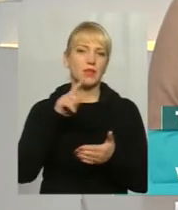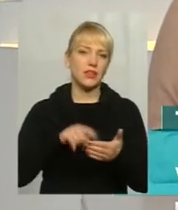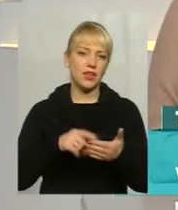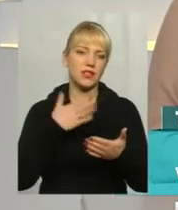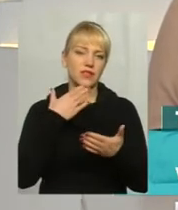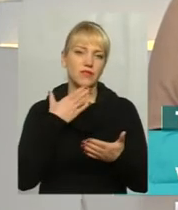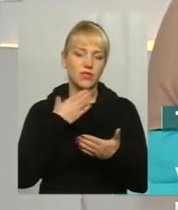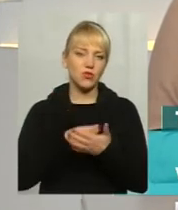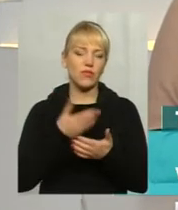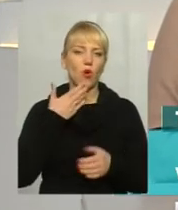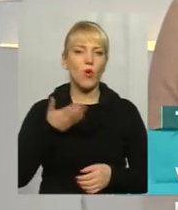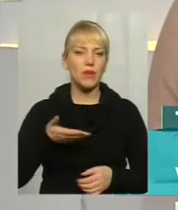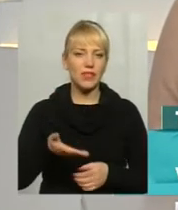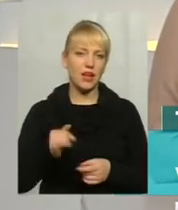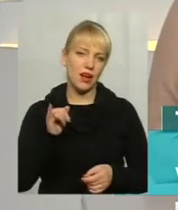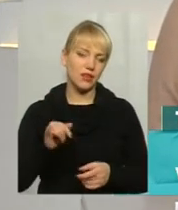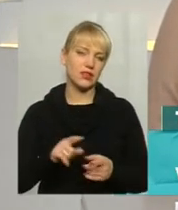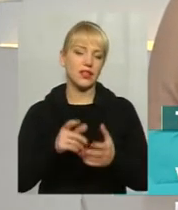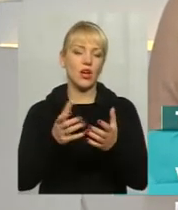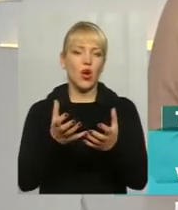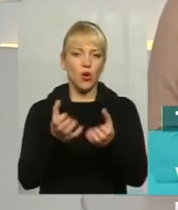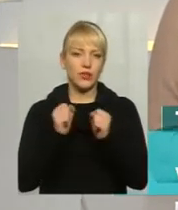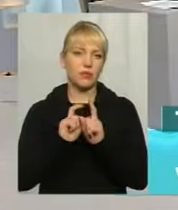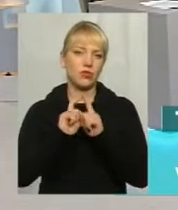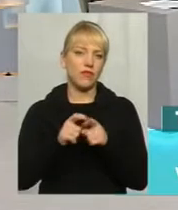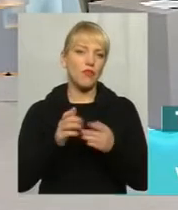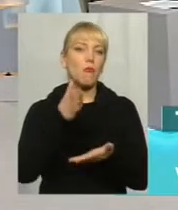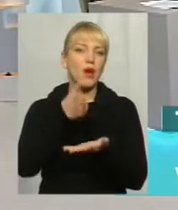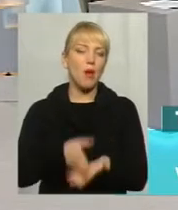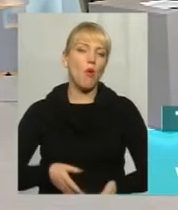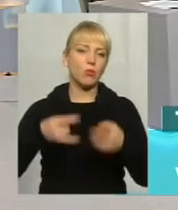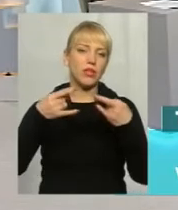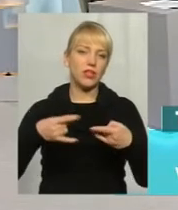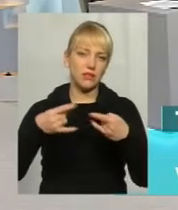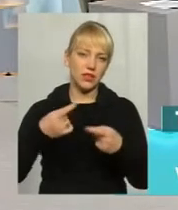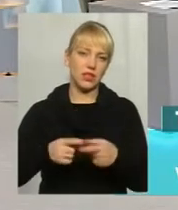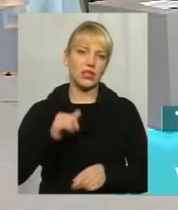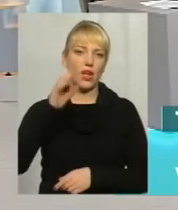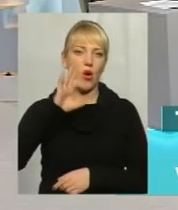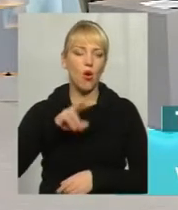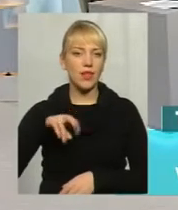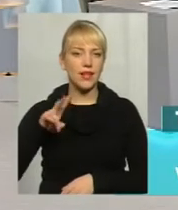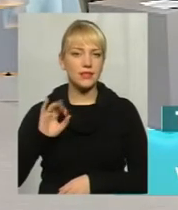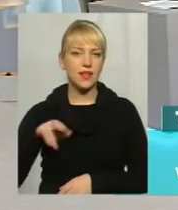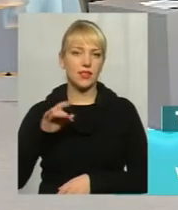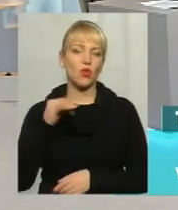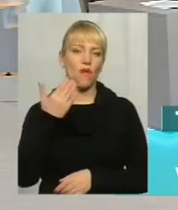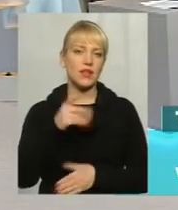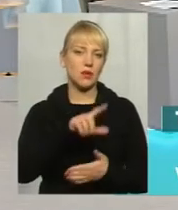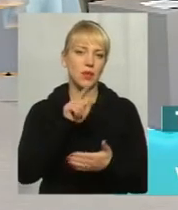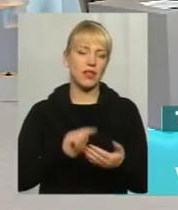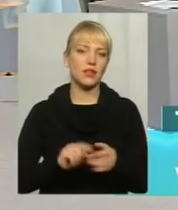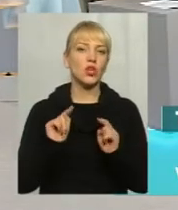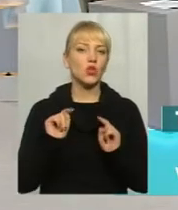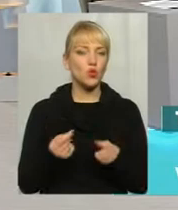коментарях і отримаєте відповідь у прямому ефірі. Пане Олександр, тоді питання до вас. Чому